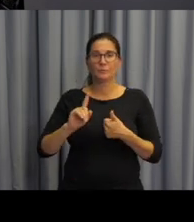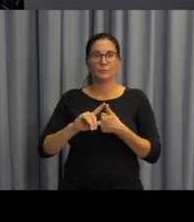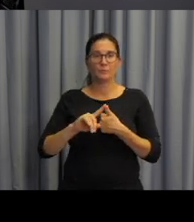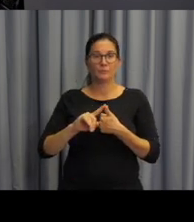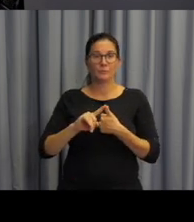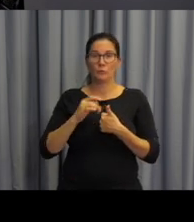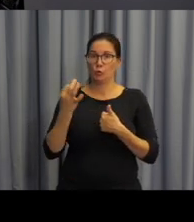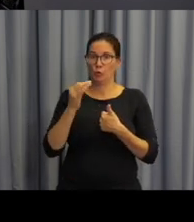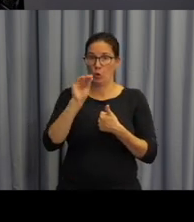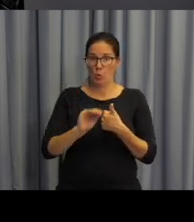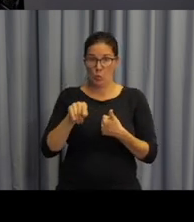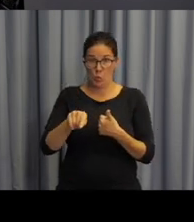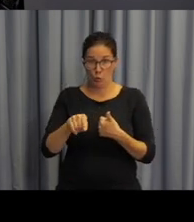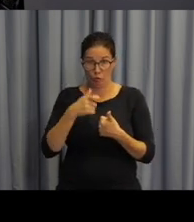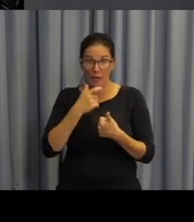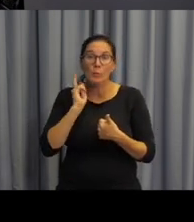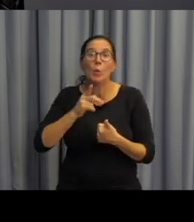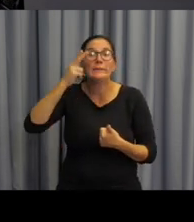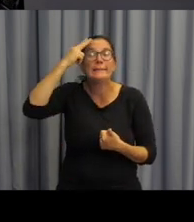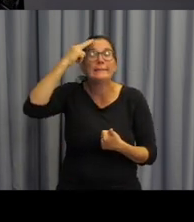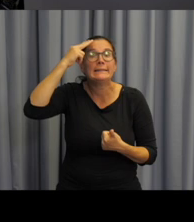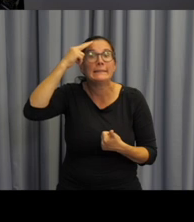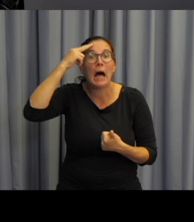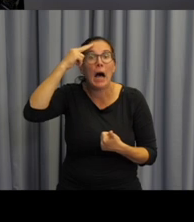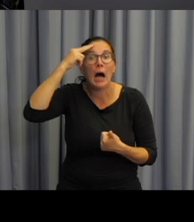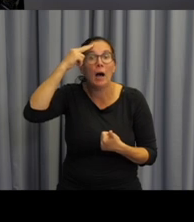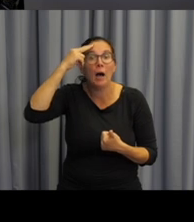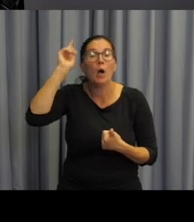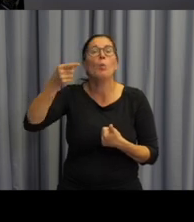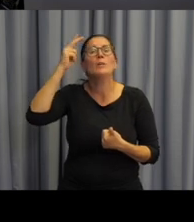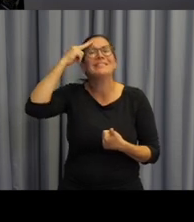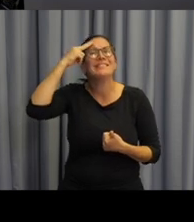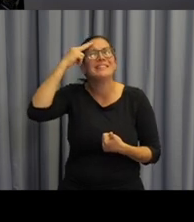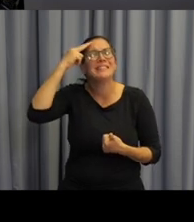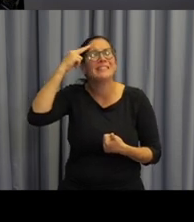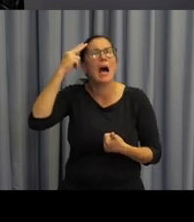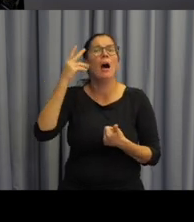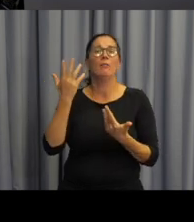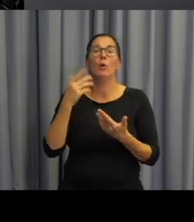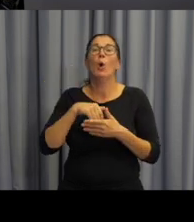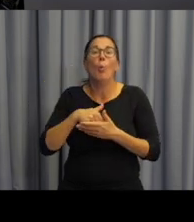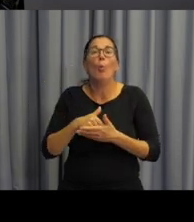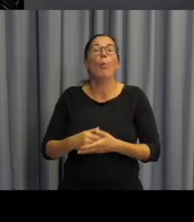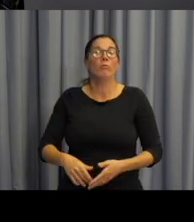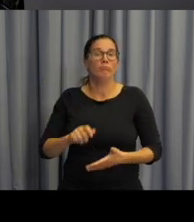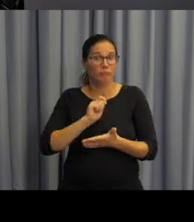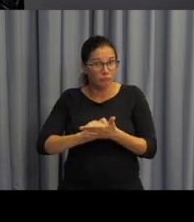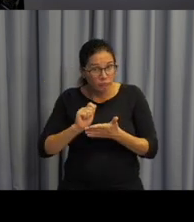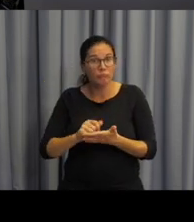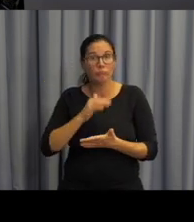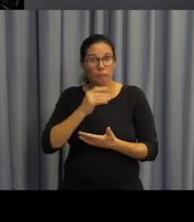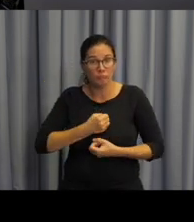učíme, musíme znát, ale ne tak, že jim mluvíme a píšeme, ale musíme znát právě ta